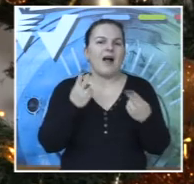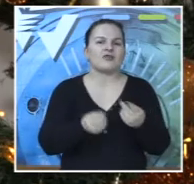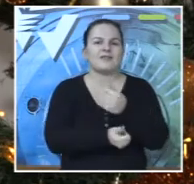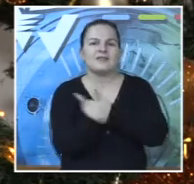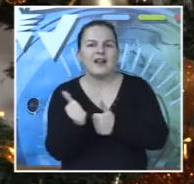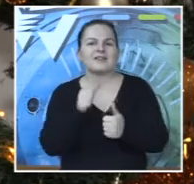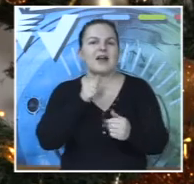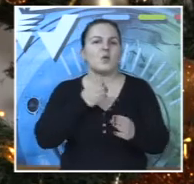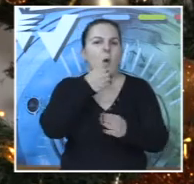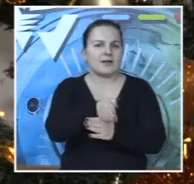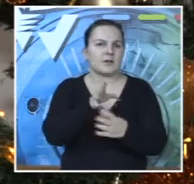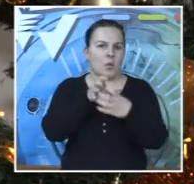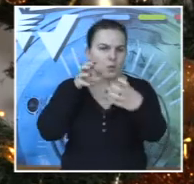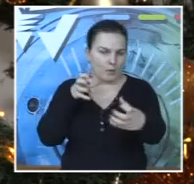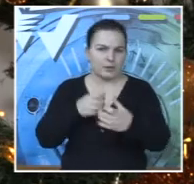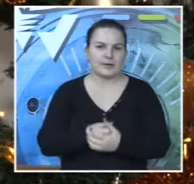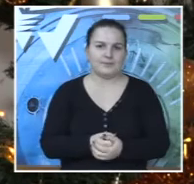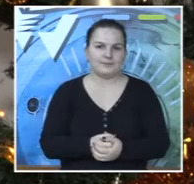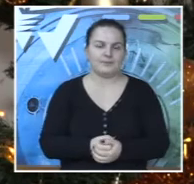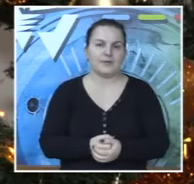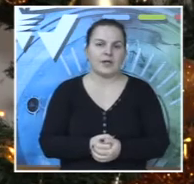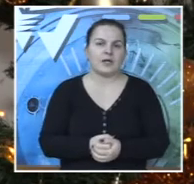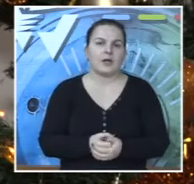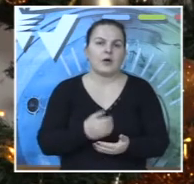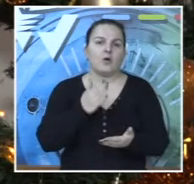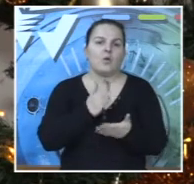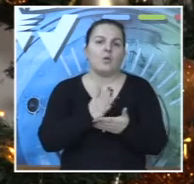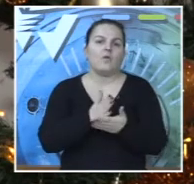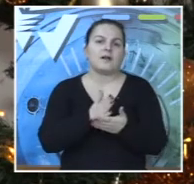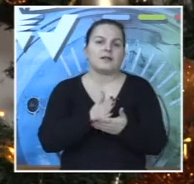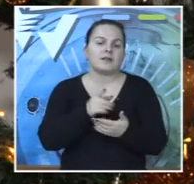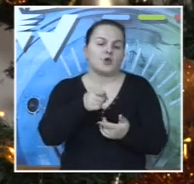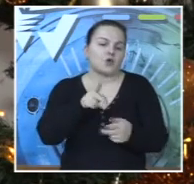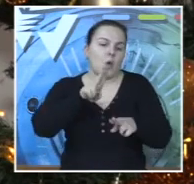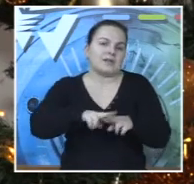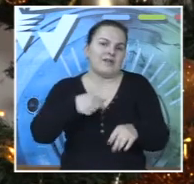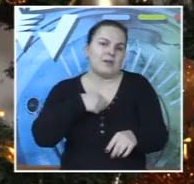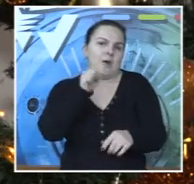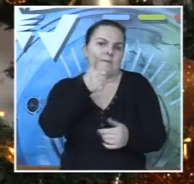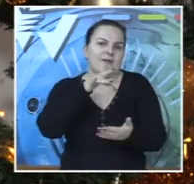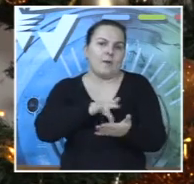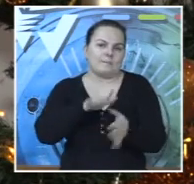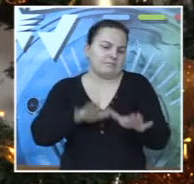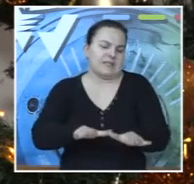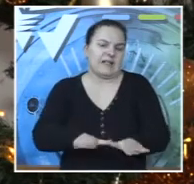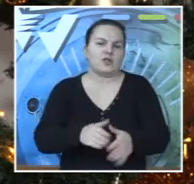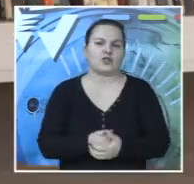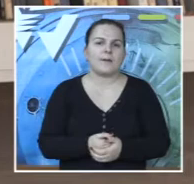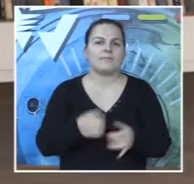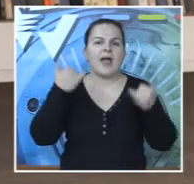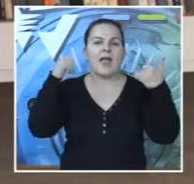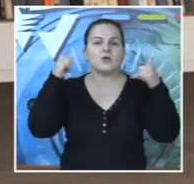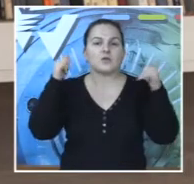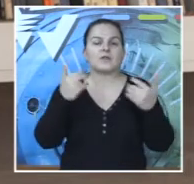tog izlazka i ulazka u autobus. Dakle, samo se uvek gledalo da mi se ostavlja to neko prvo sedište.